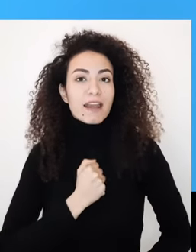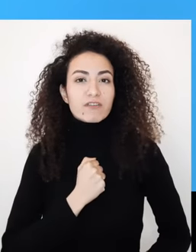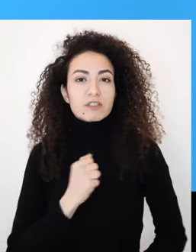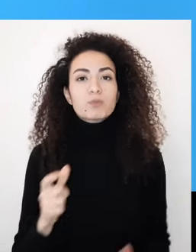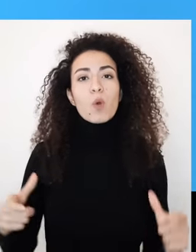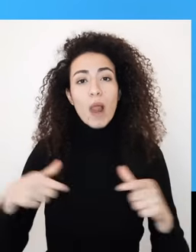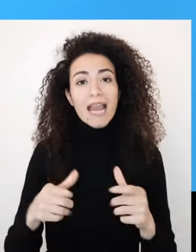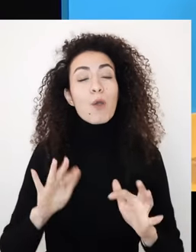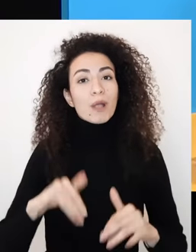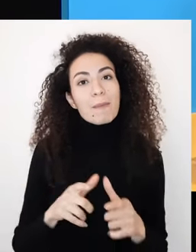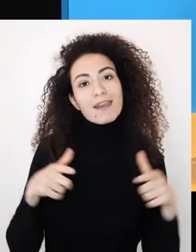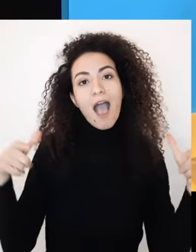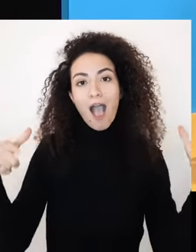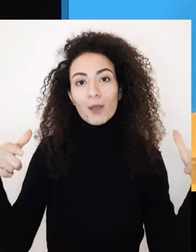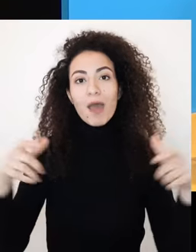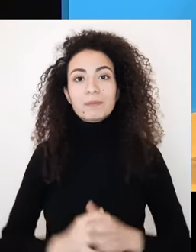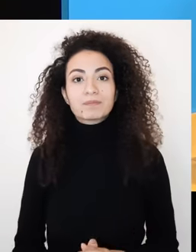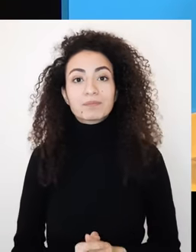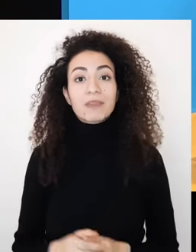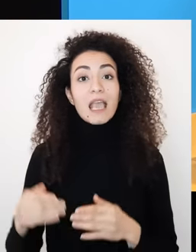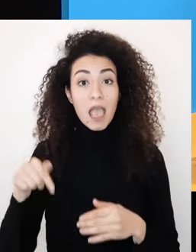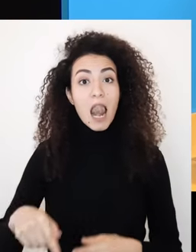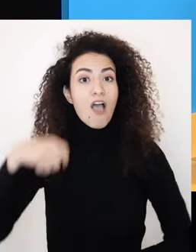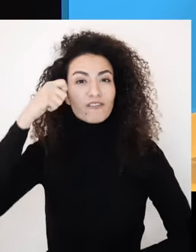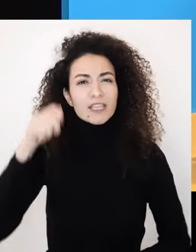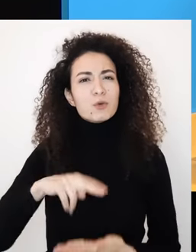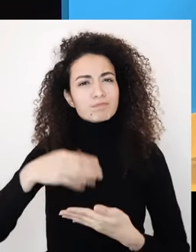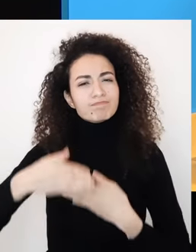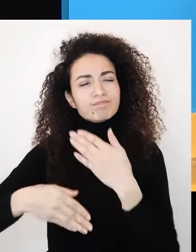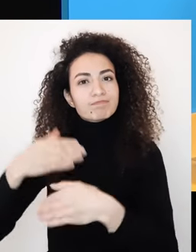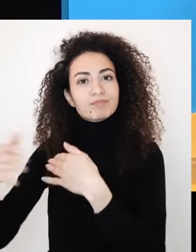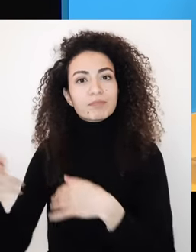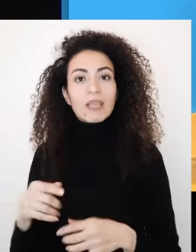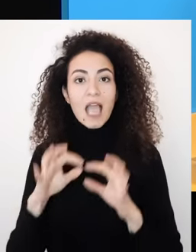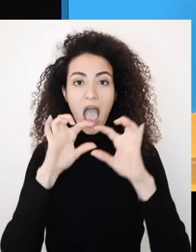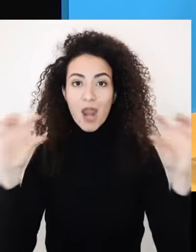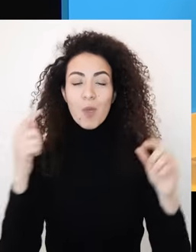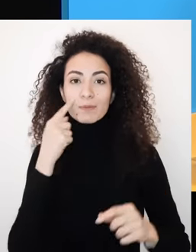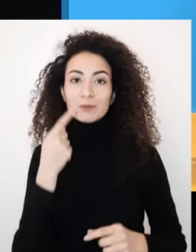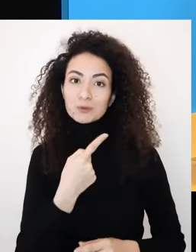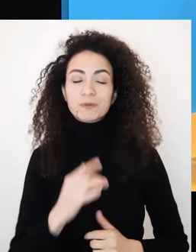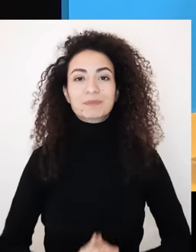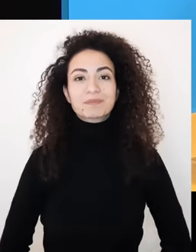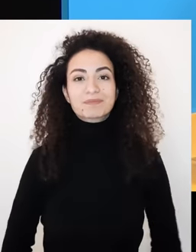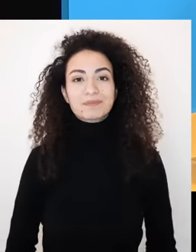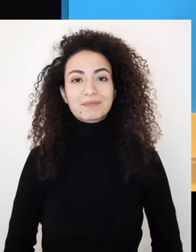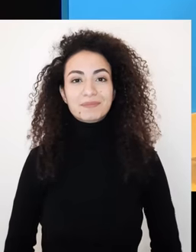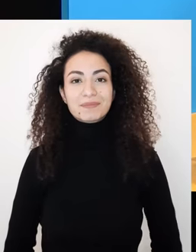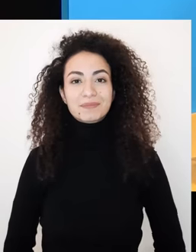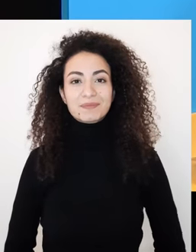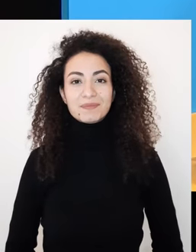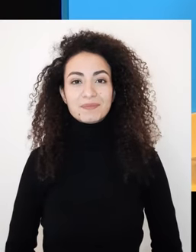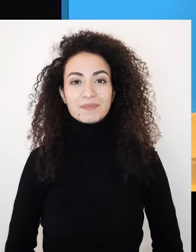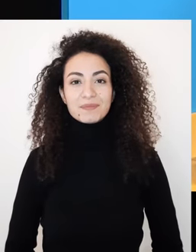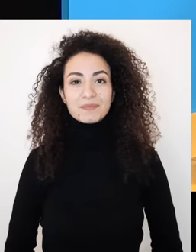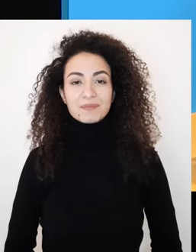المحيط القريب والأوسع عبر برنامج التدريب المكسف الموك وعنوانه نحو حياة مصمرة تحديات وأمال